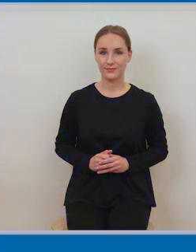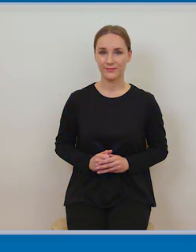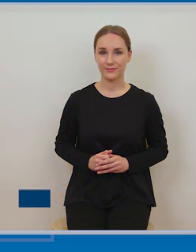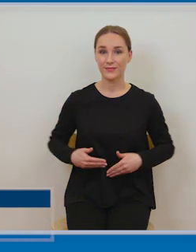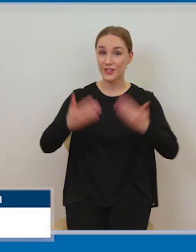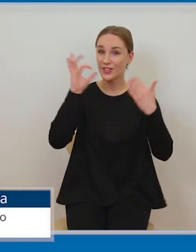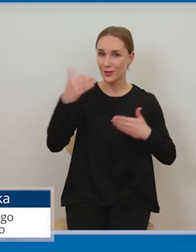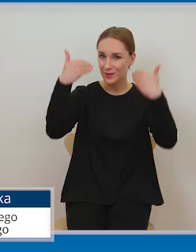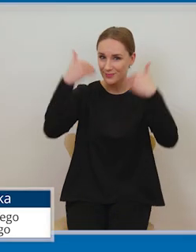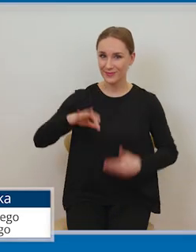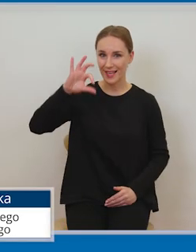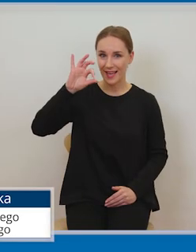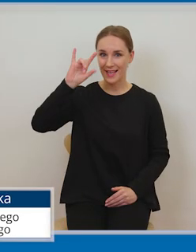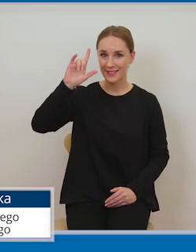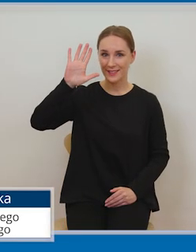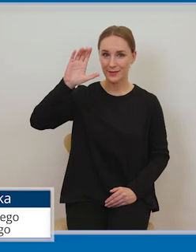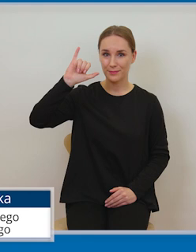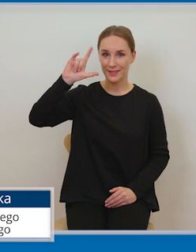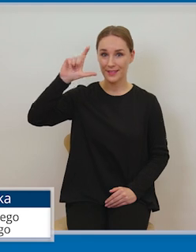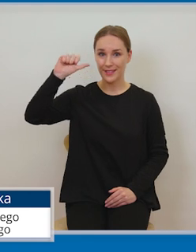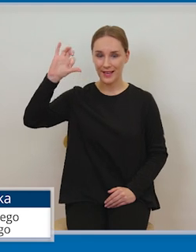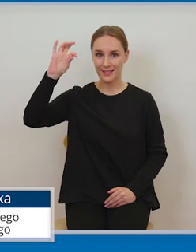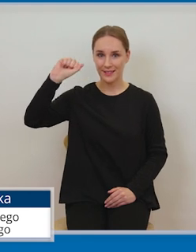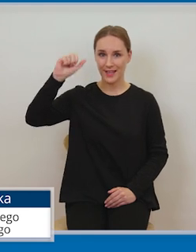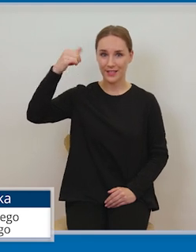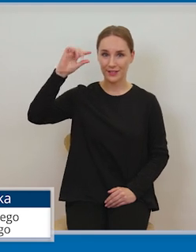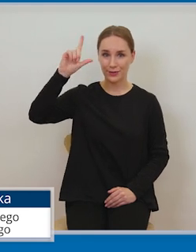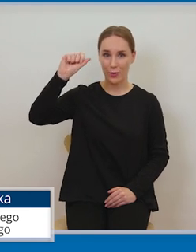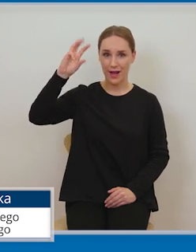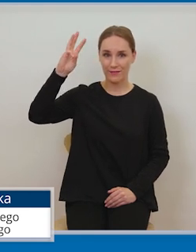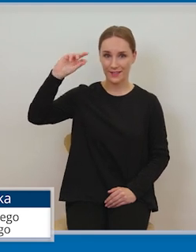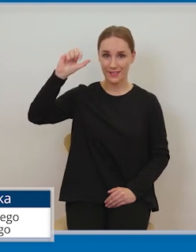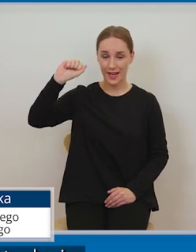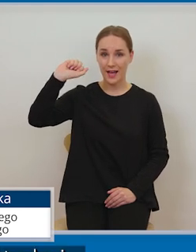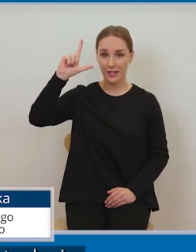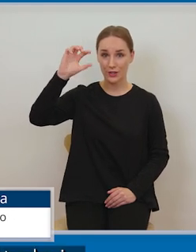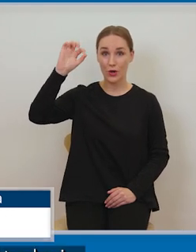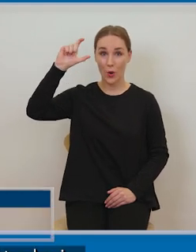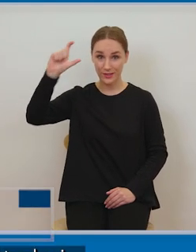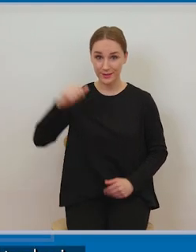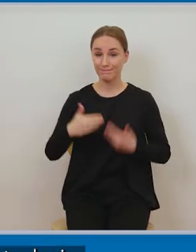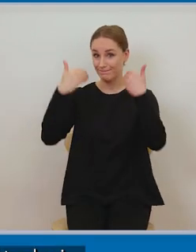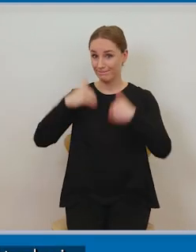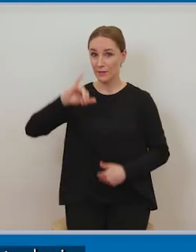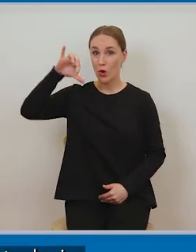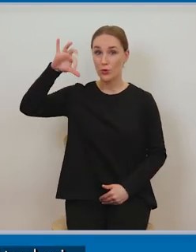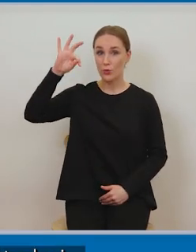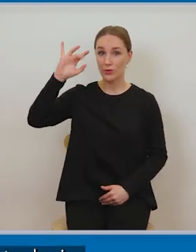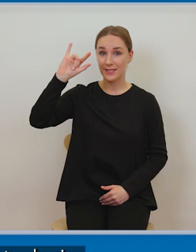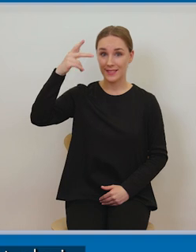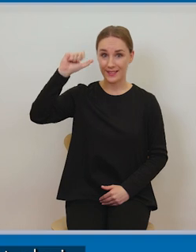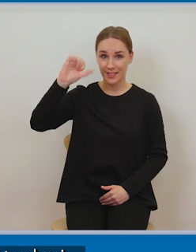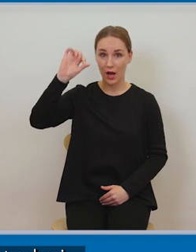Dzień dobry Państwu, Sybilla Stanisławska-Klodz, Justyna Orzegalska-Trybalska. Reprezentujemy Katedrę Prawa Własności